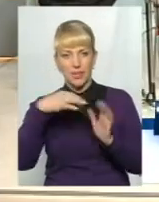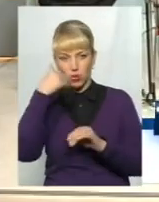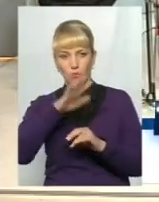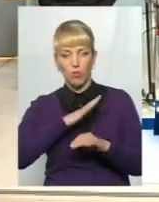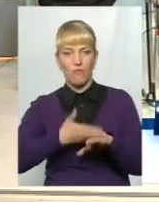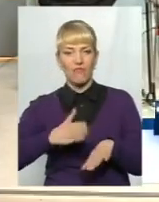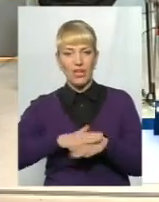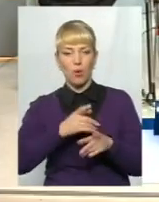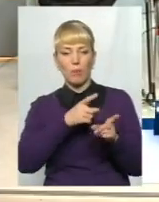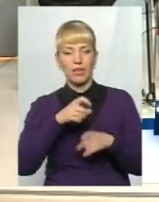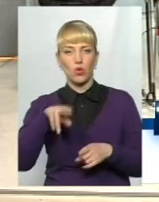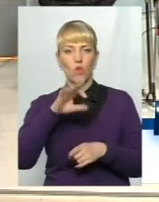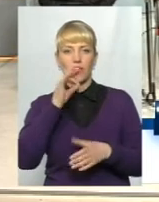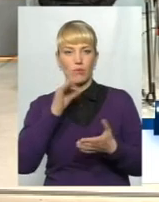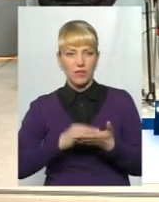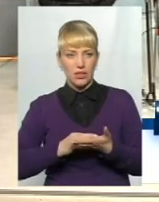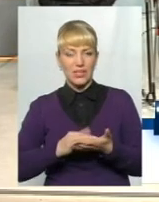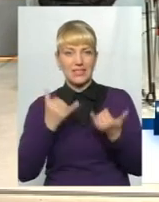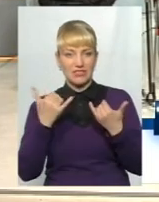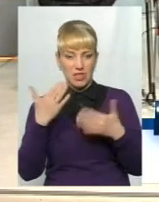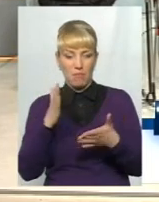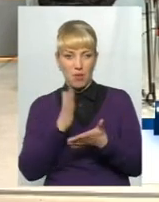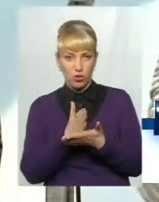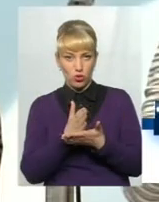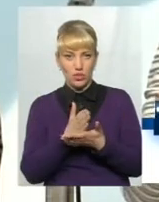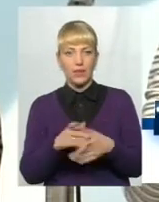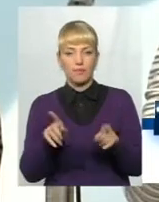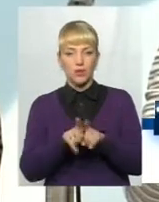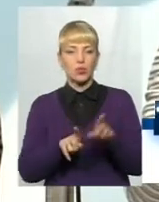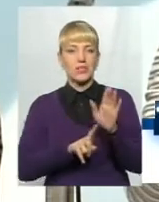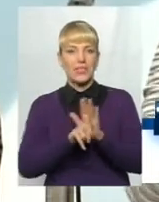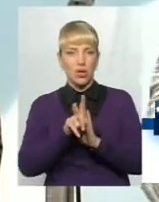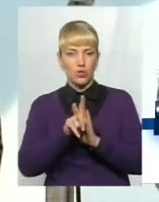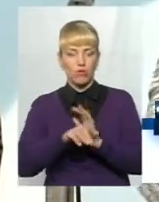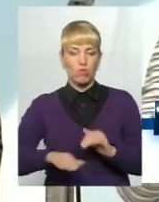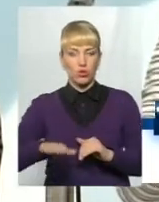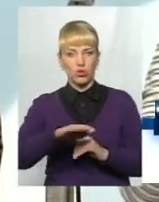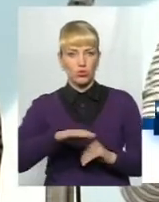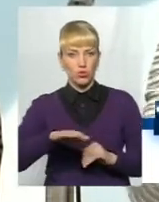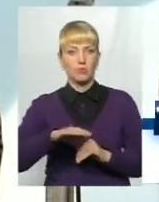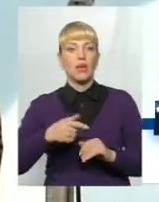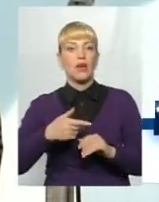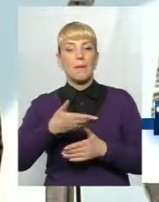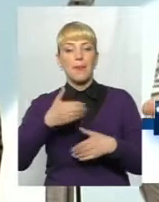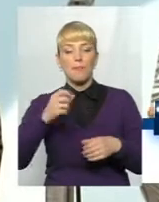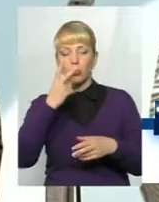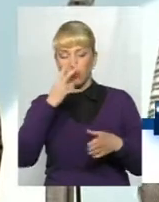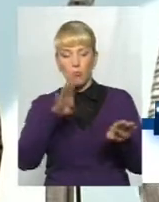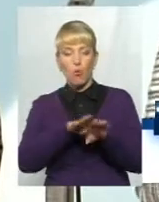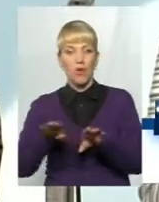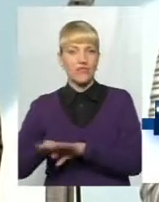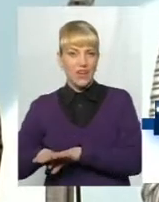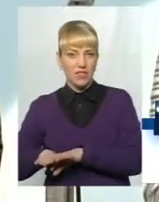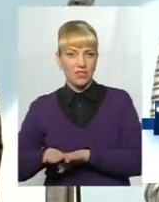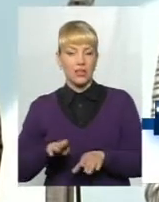було протягнути до відповідальності. Зараз же, маючи таку стартову площину, ми можемо порівняти, що і як змінилося.